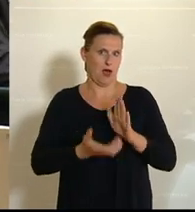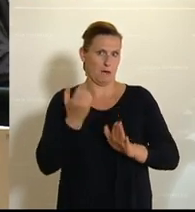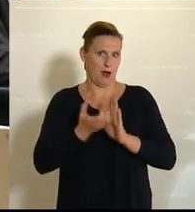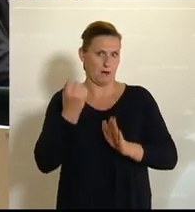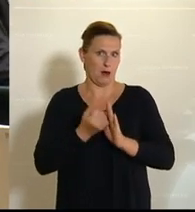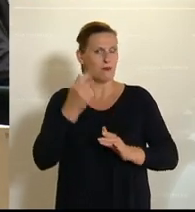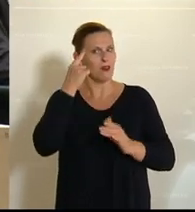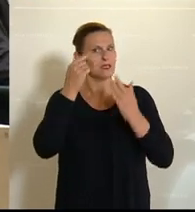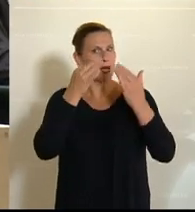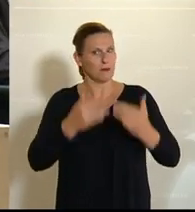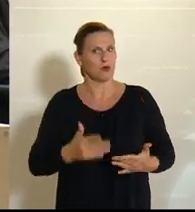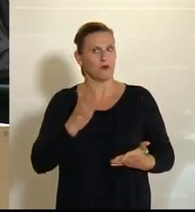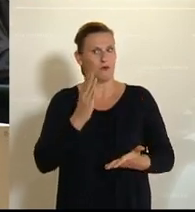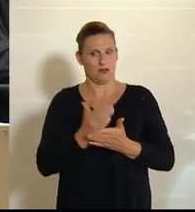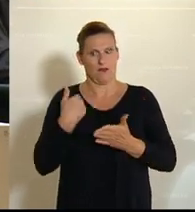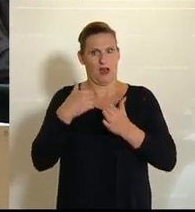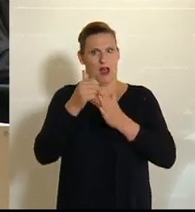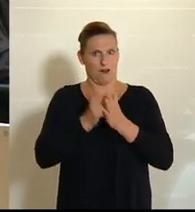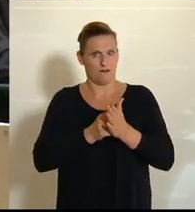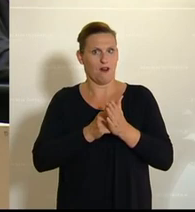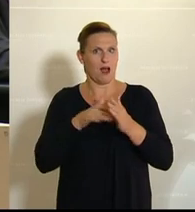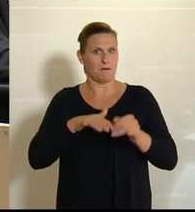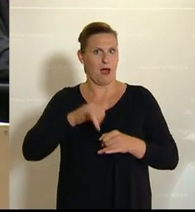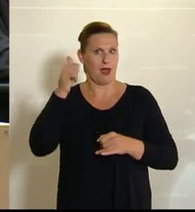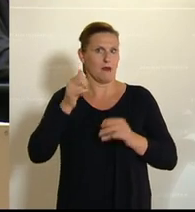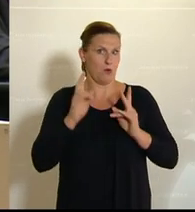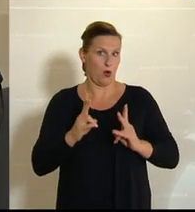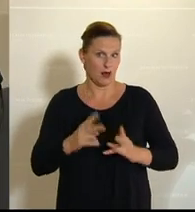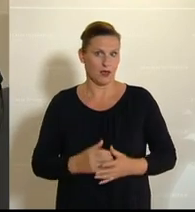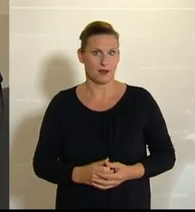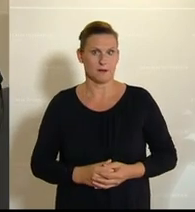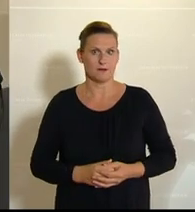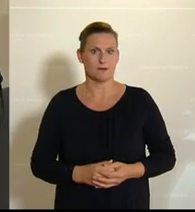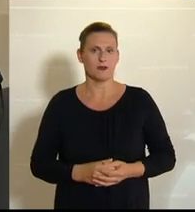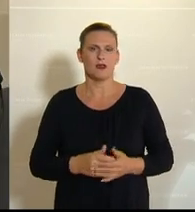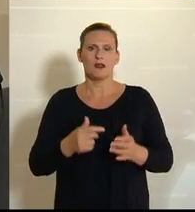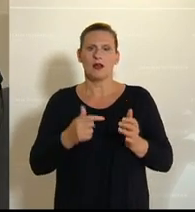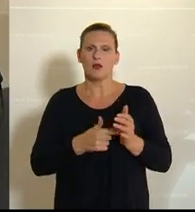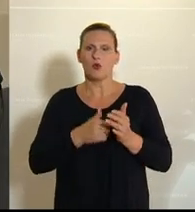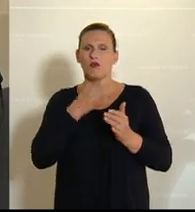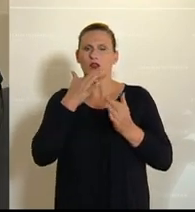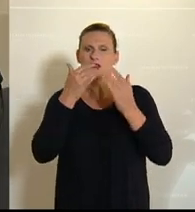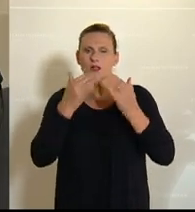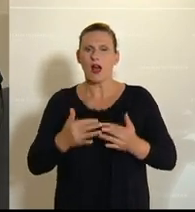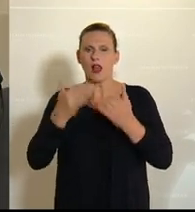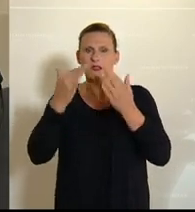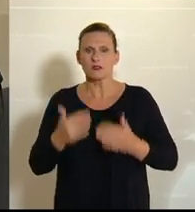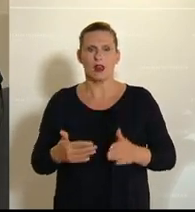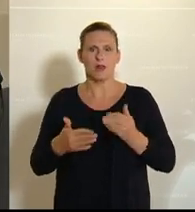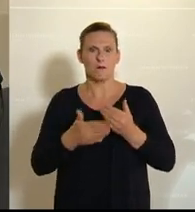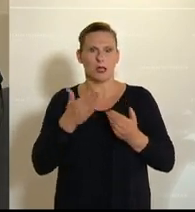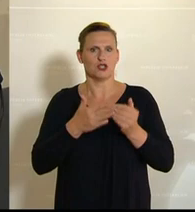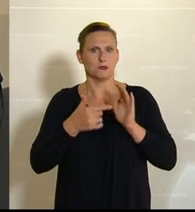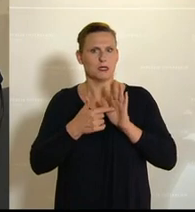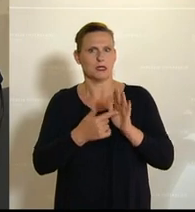die Abrechnung ist seit Anfang Mai möglich. Ich könnte nur noch viele dieser Zahlen liefern. Wenn man den